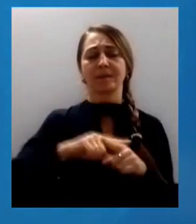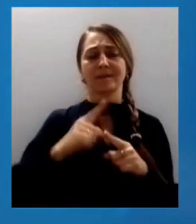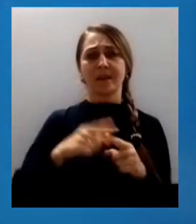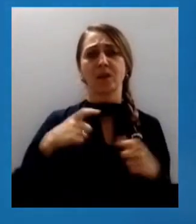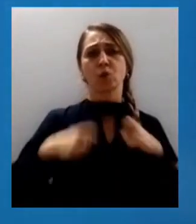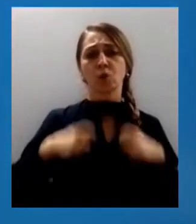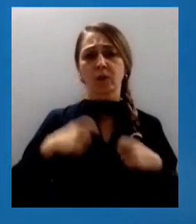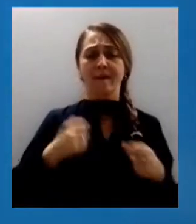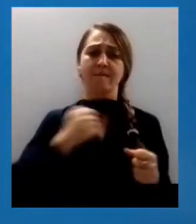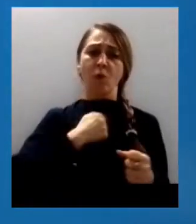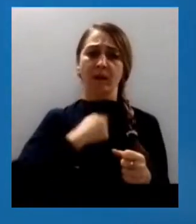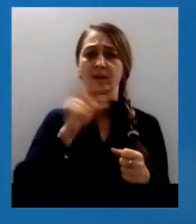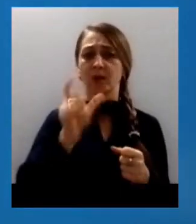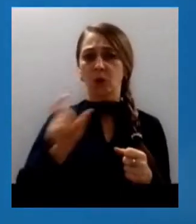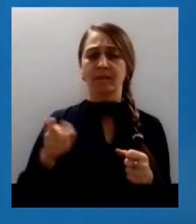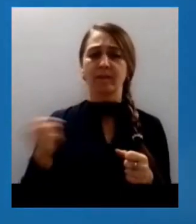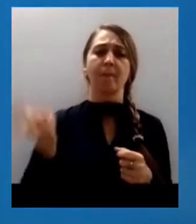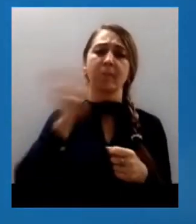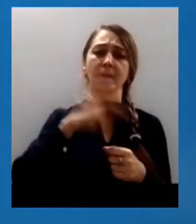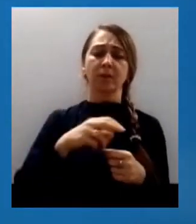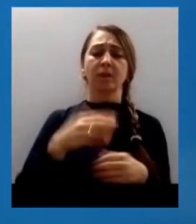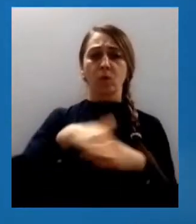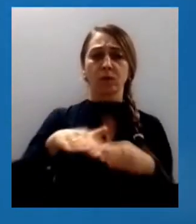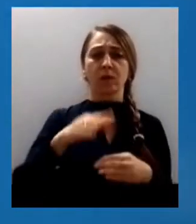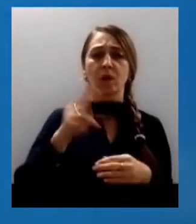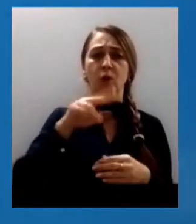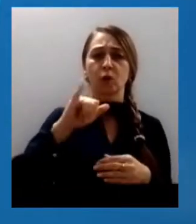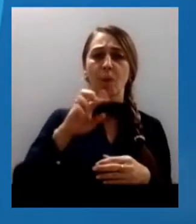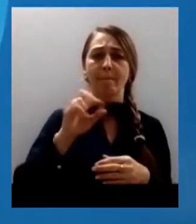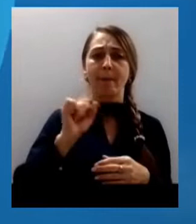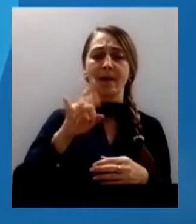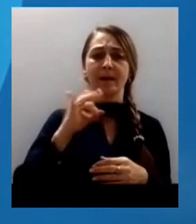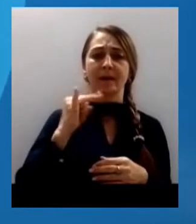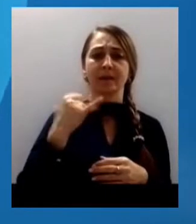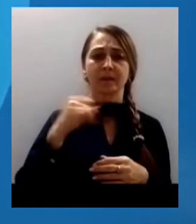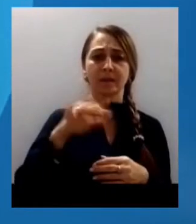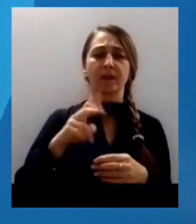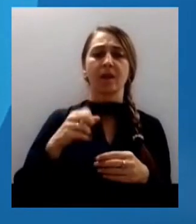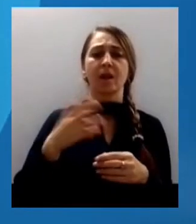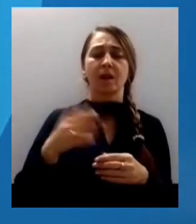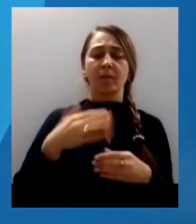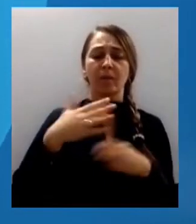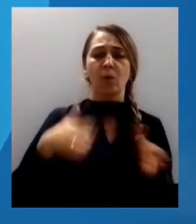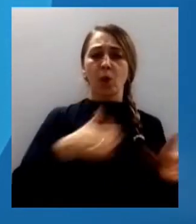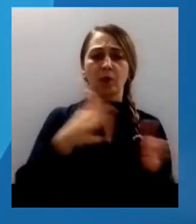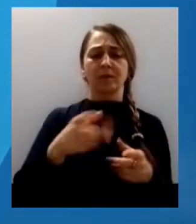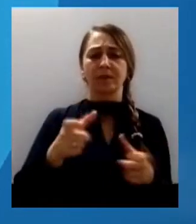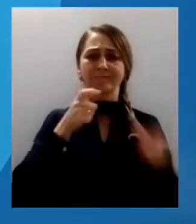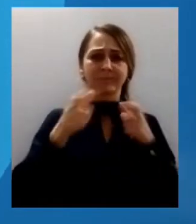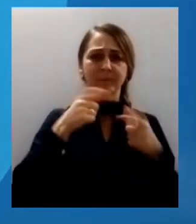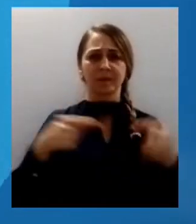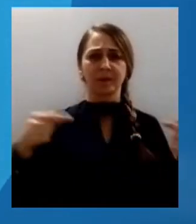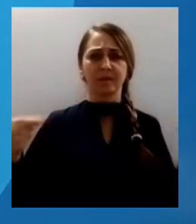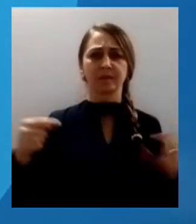військові. Вони прийшли з Дерибасівської до пам'ятника Дюку Дерішельє. По дорозі вигукували патріотичні гасла та несли стяг